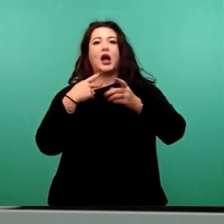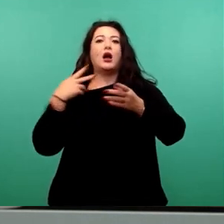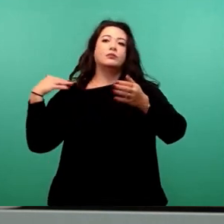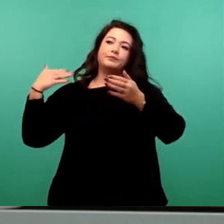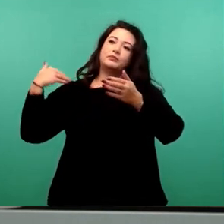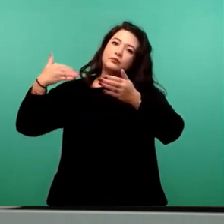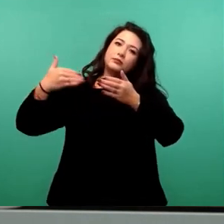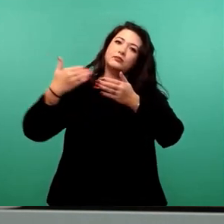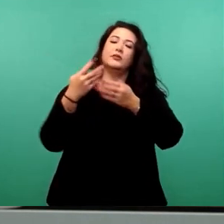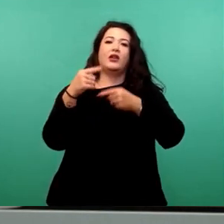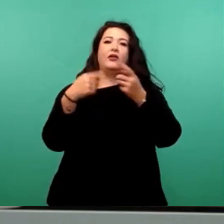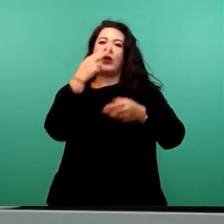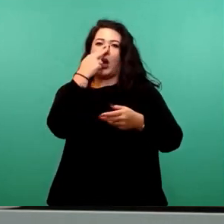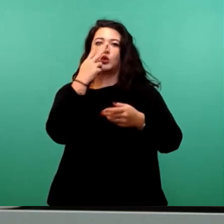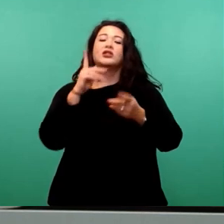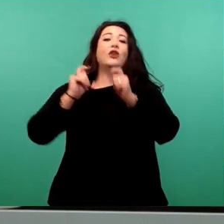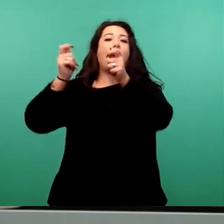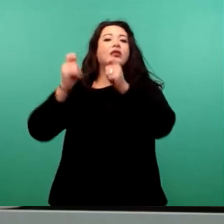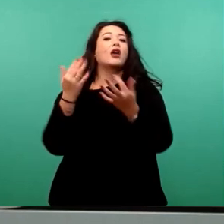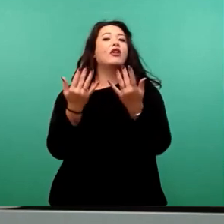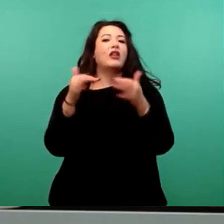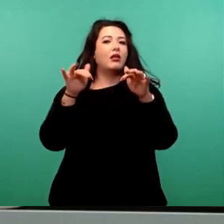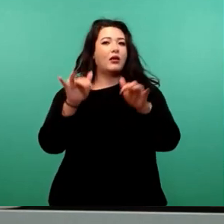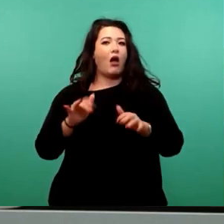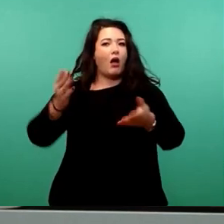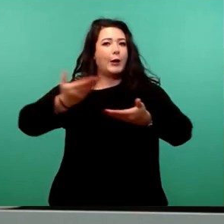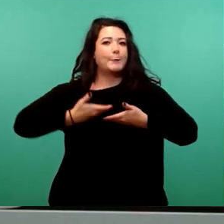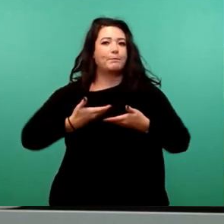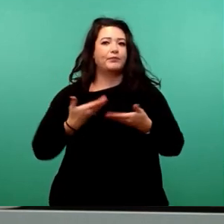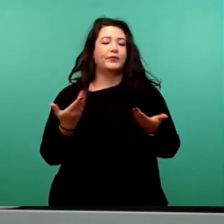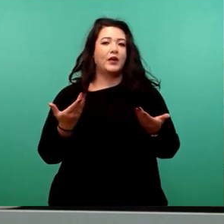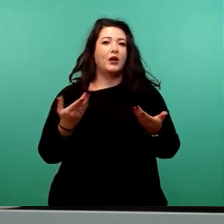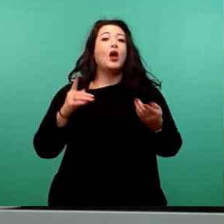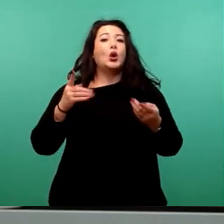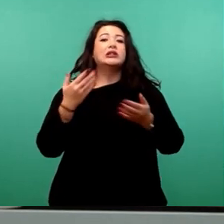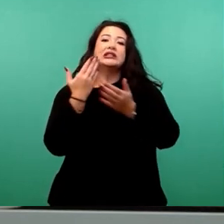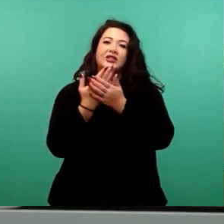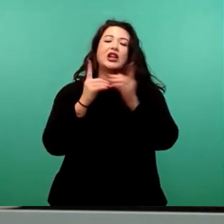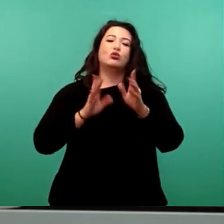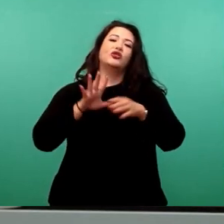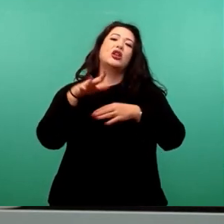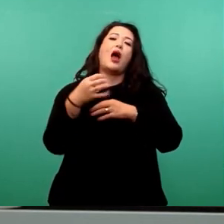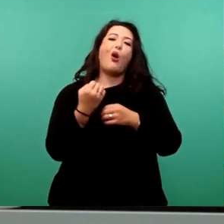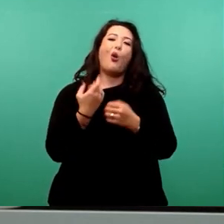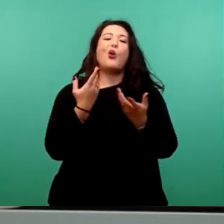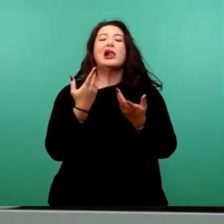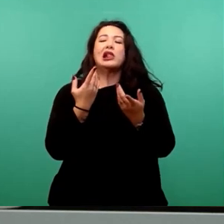Anträgen gekommen ist. Und da ist auch eine gewisse Form von Nachholeffekt zu